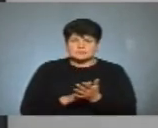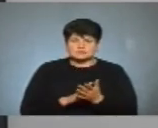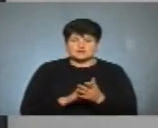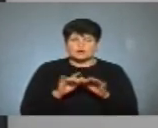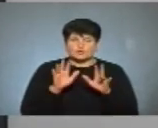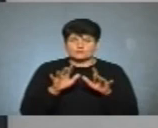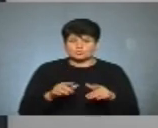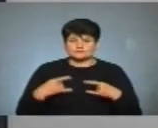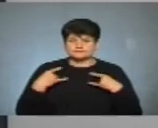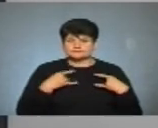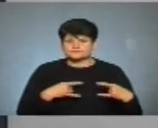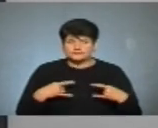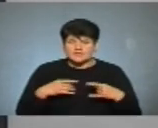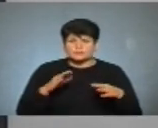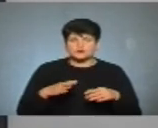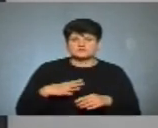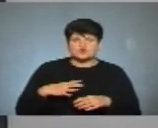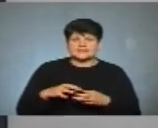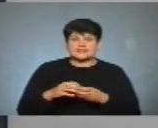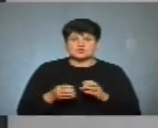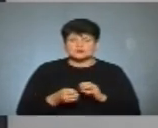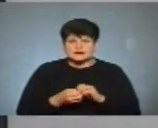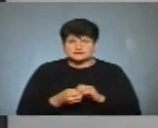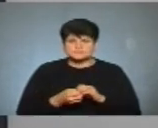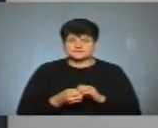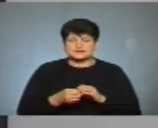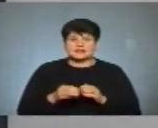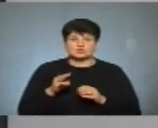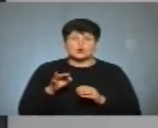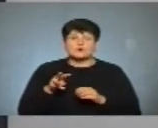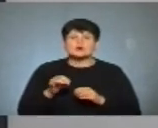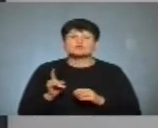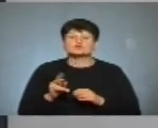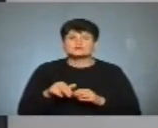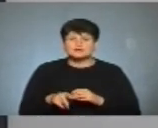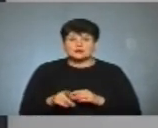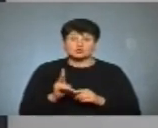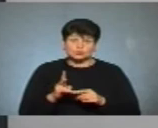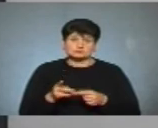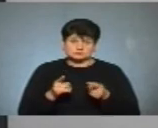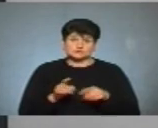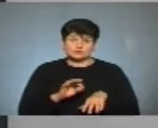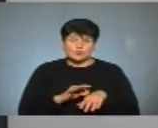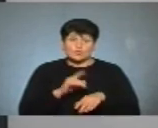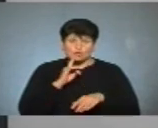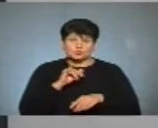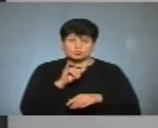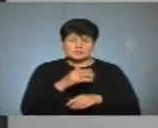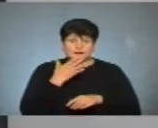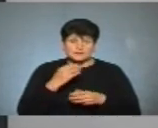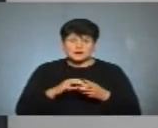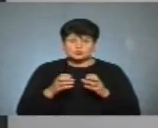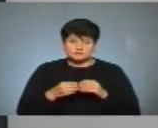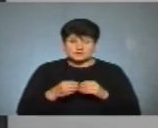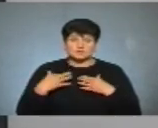'ютерну томографію, потім чекати на результати. А на томографію хто йдуть? Ті, хто потенційно хворі. Поки в них немає результату